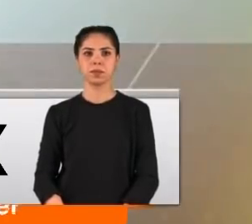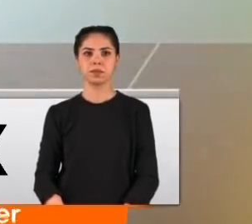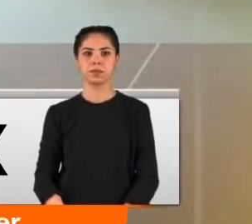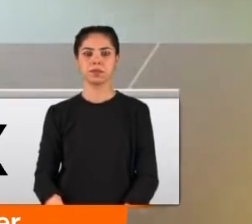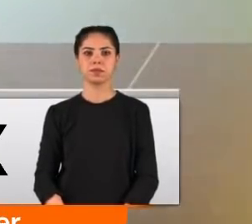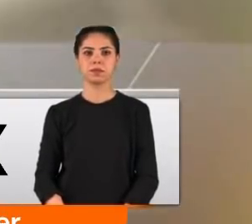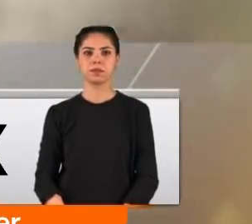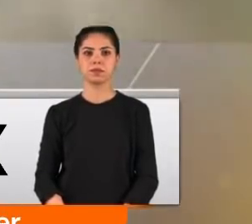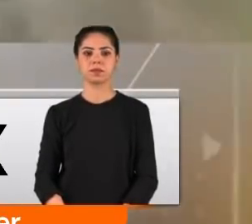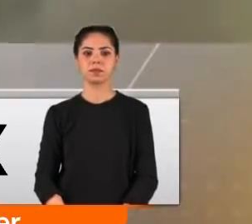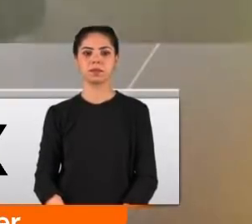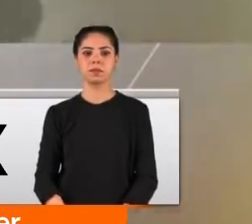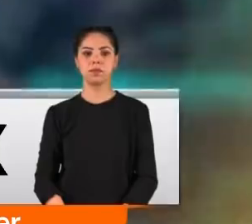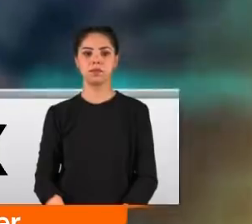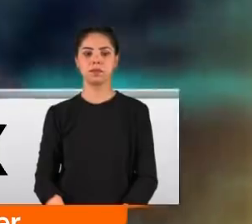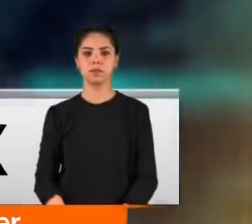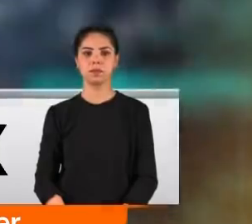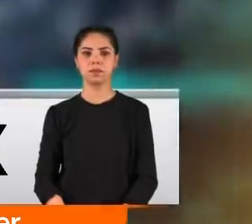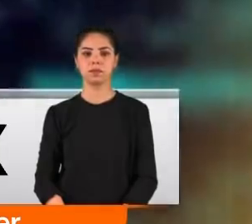Terörün kökü kazınacak.